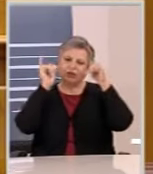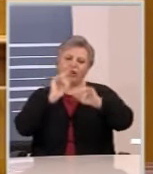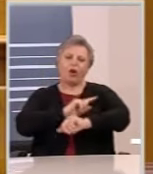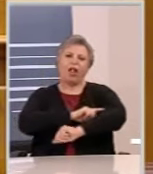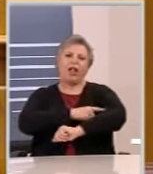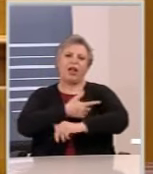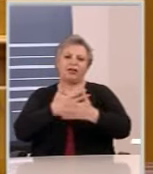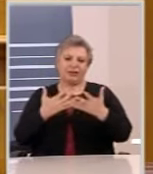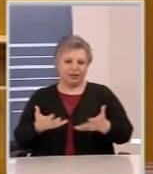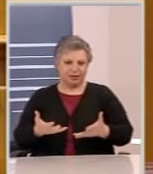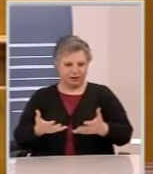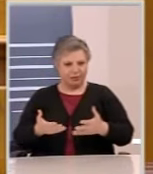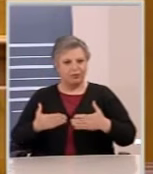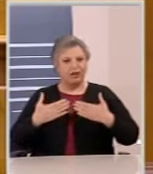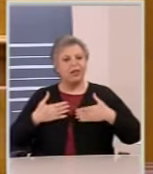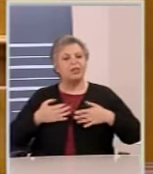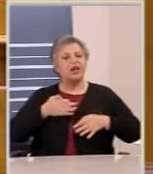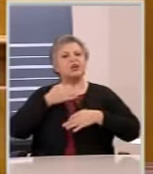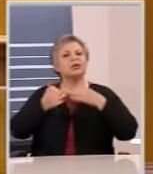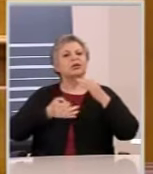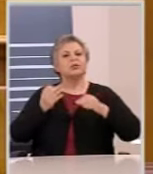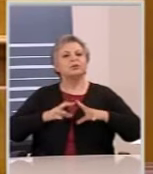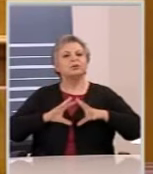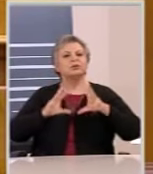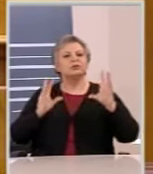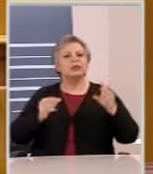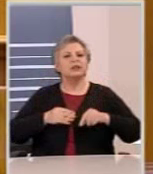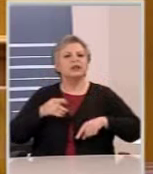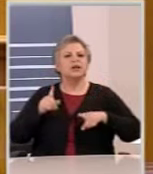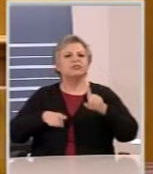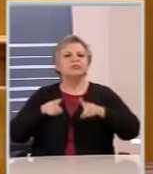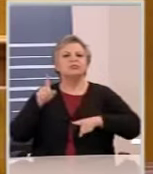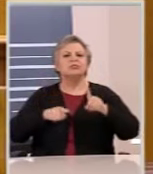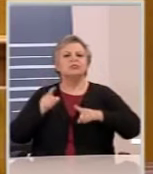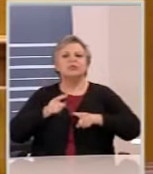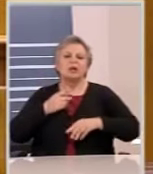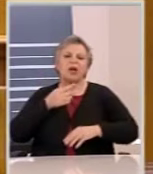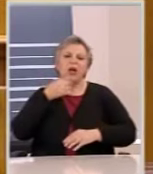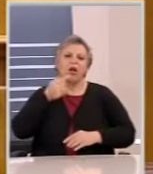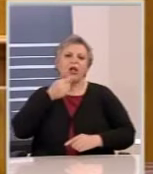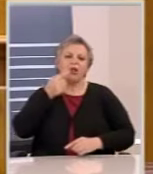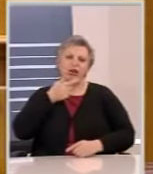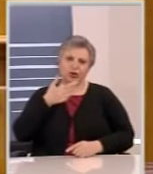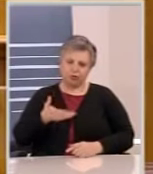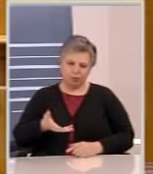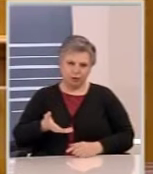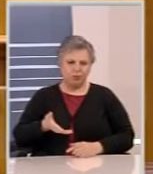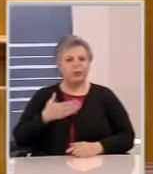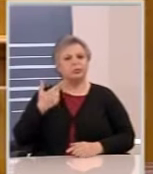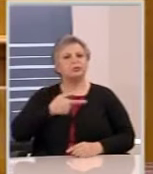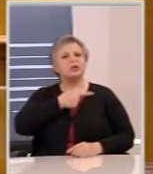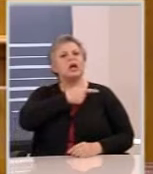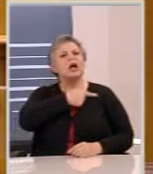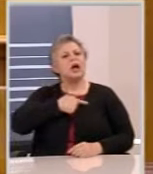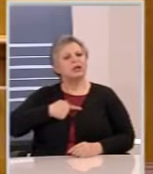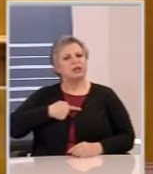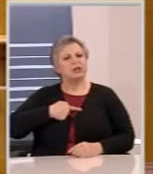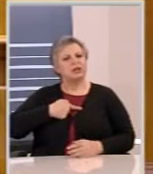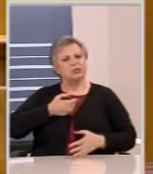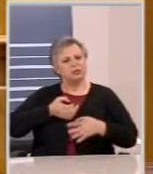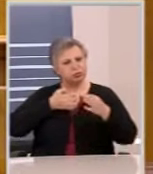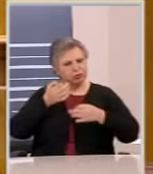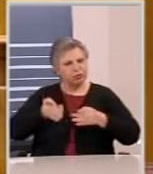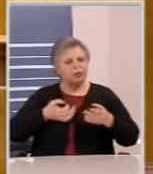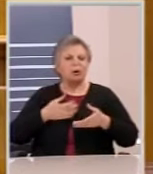κάποια σχόλια που αφορούν την τοποθέτηση των αρχηγών της Αντιπολίτευσης, ιδιαιτέρως του κ.